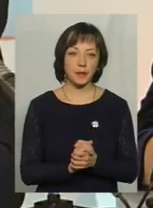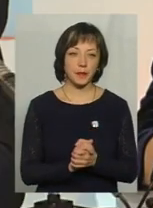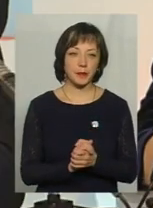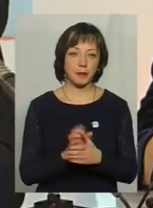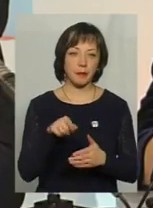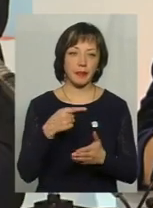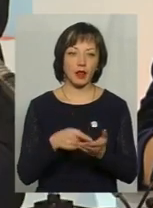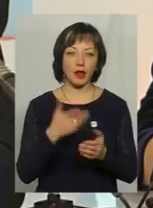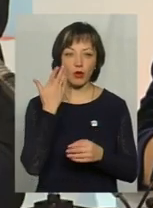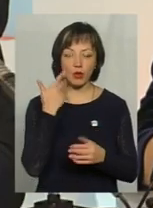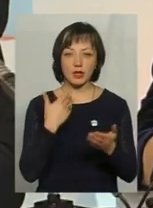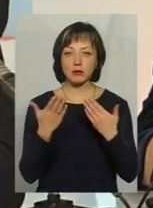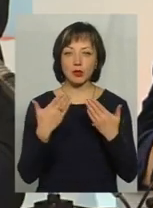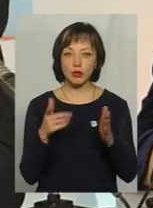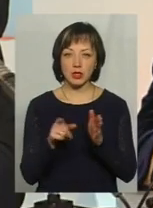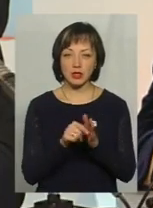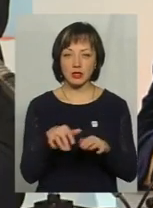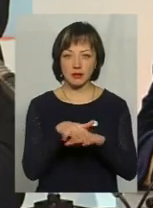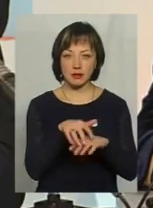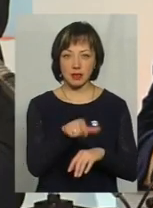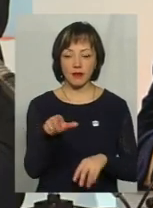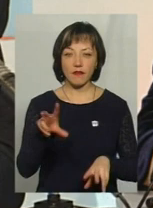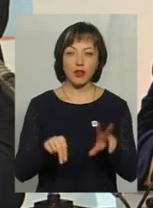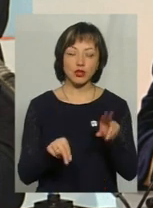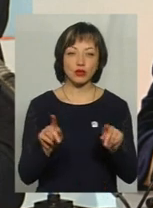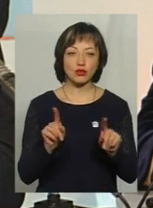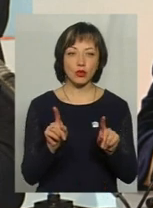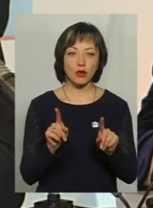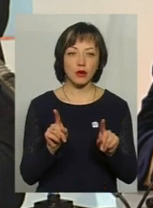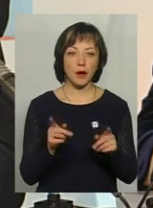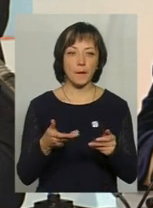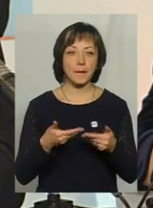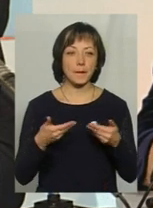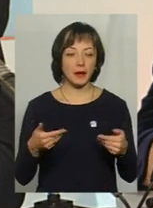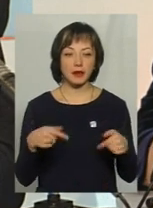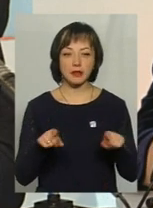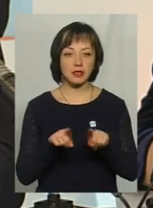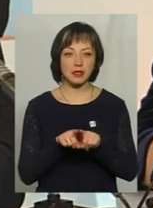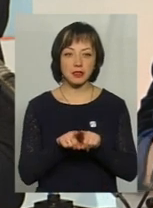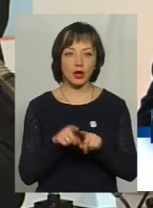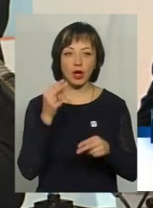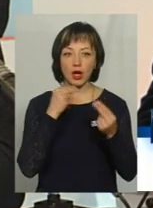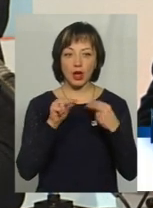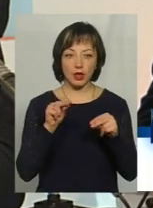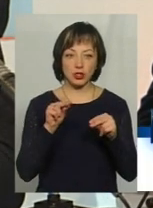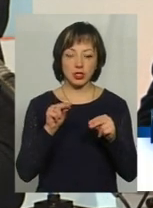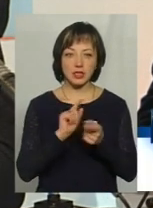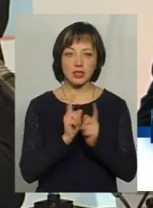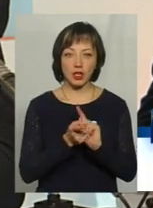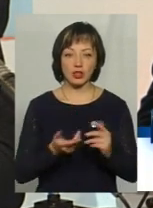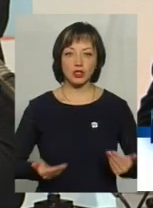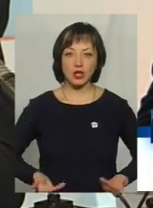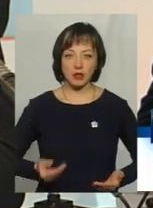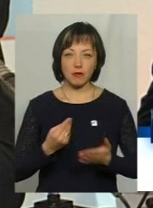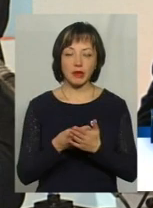спілкуєшся з населенням, то вважається, що ми не настільки краще стали жити в